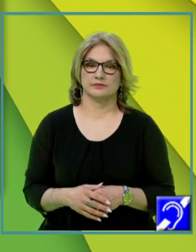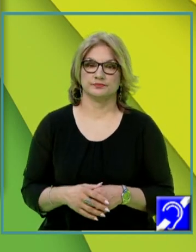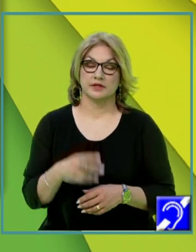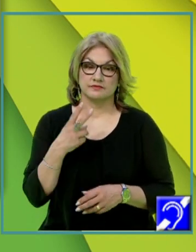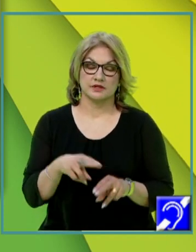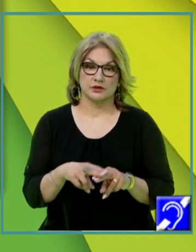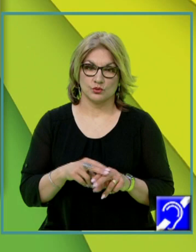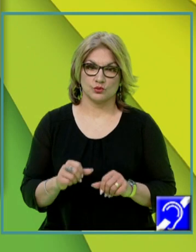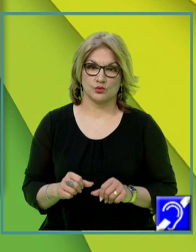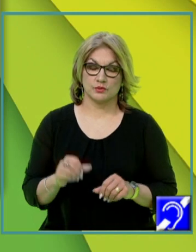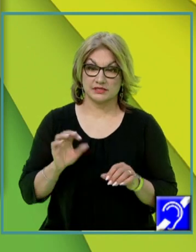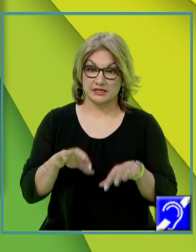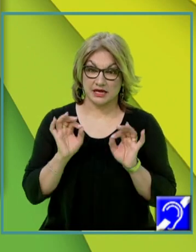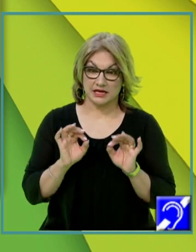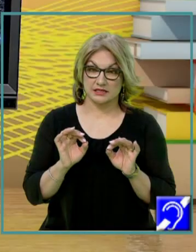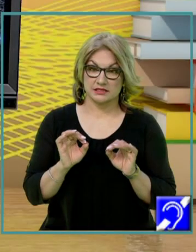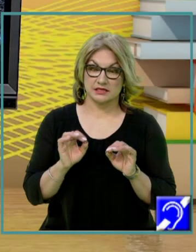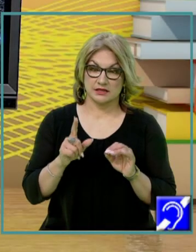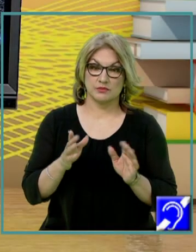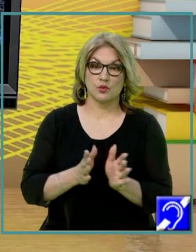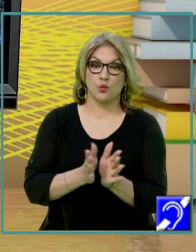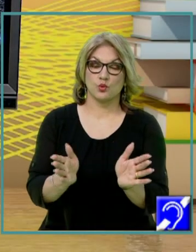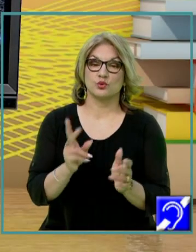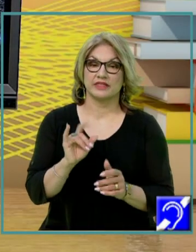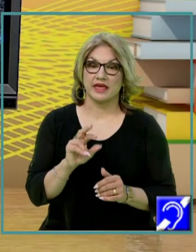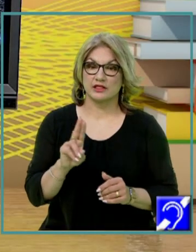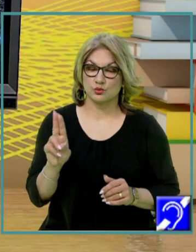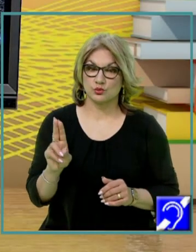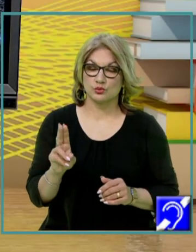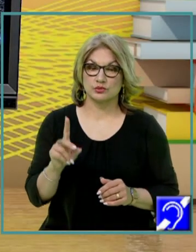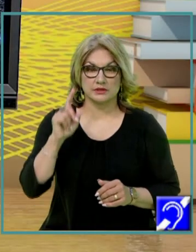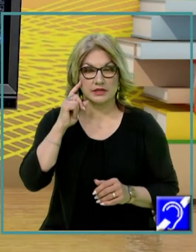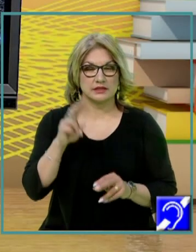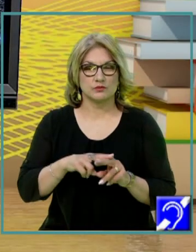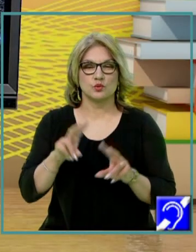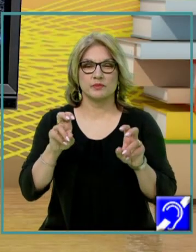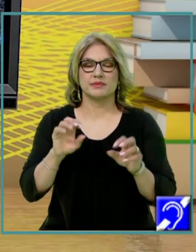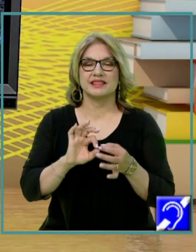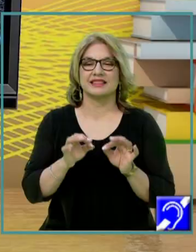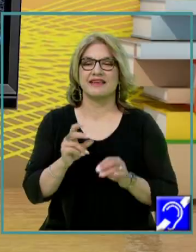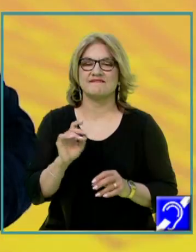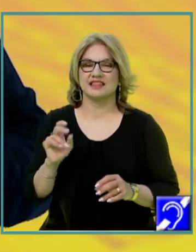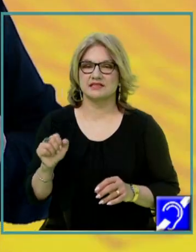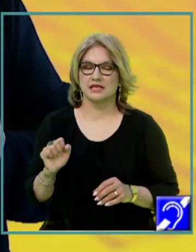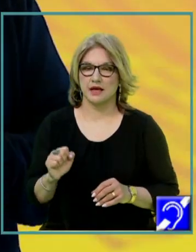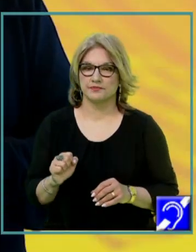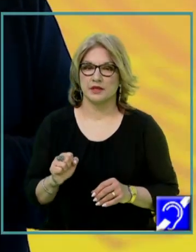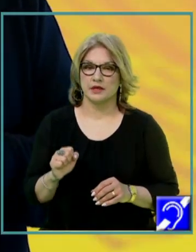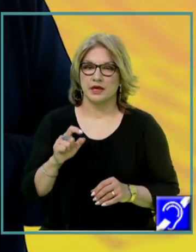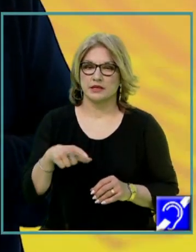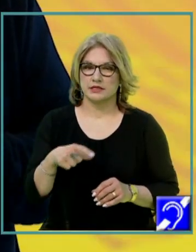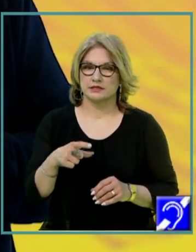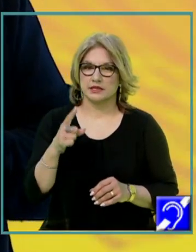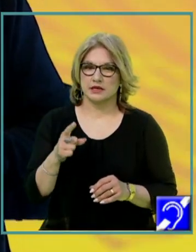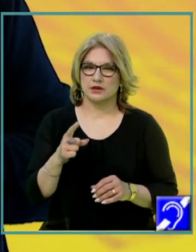atunci, ca să putem identifica care este unghiul diedru, iarăși ne gândim la definiție. Deci, în definiție aveam că este unghiul